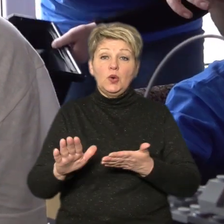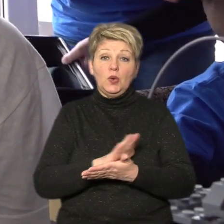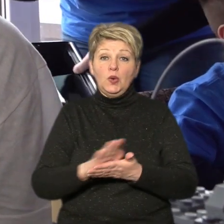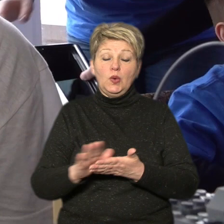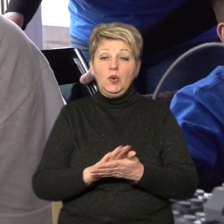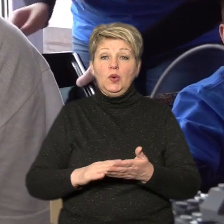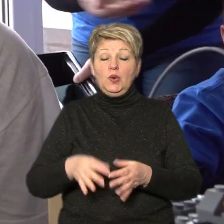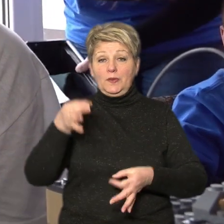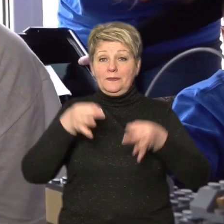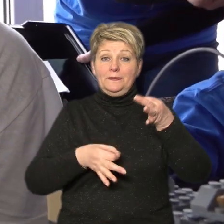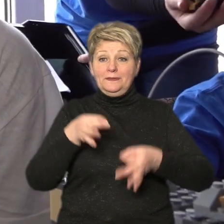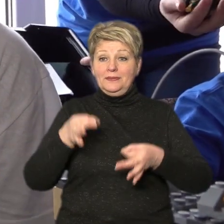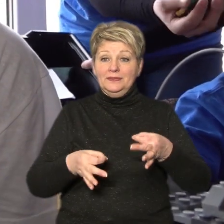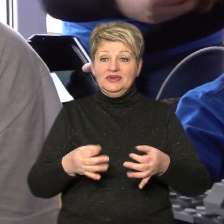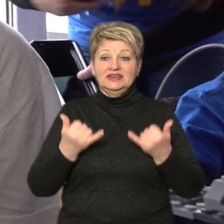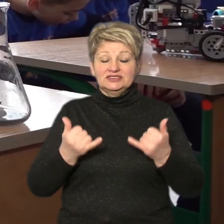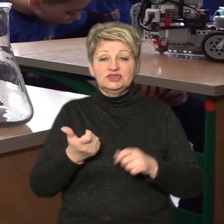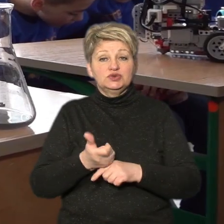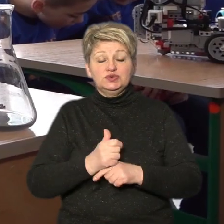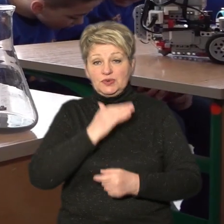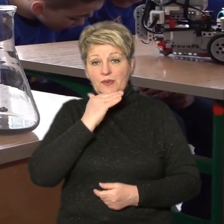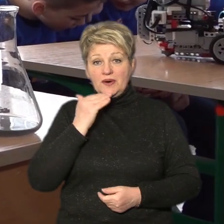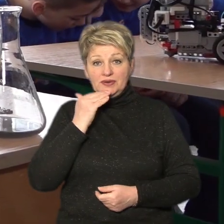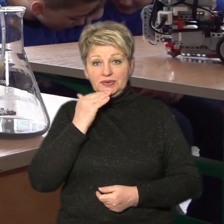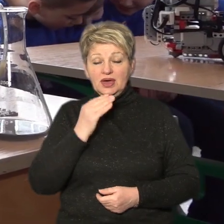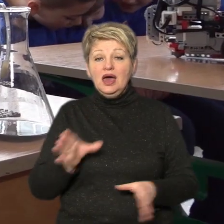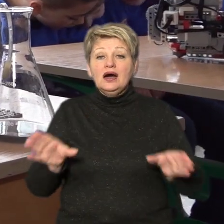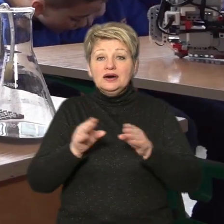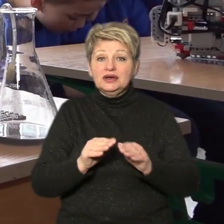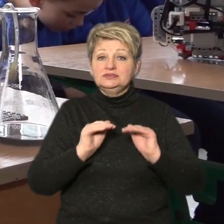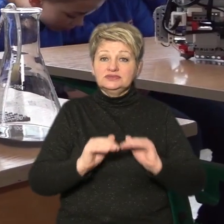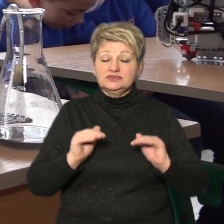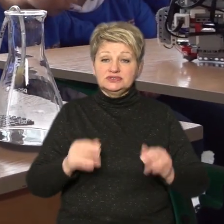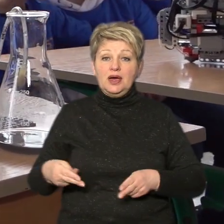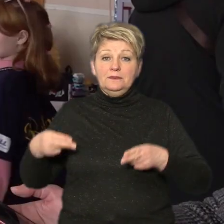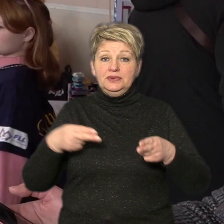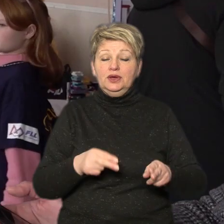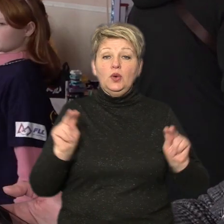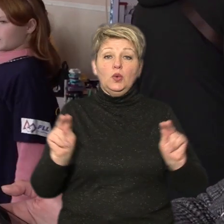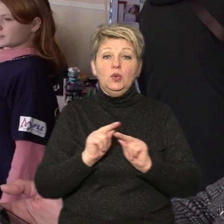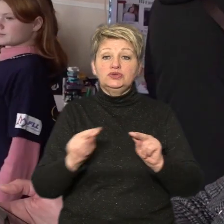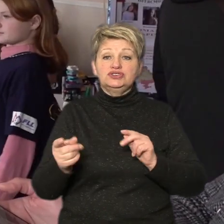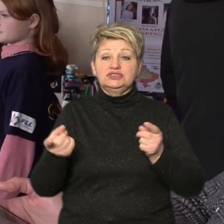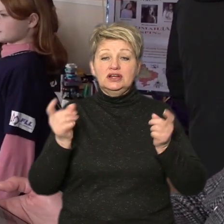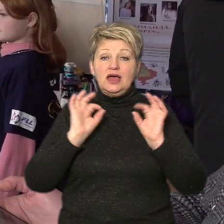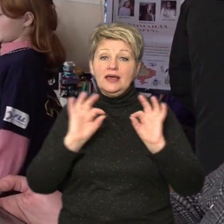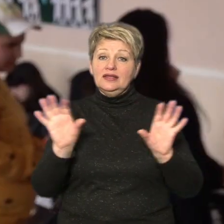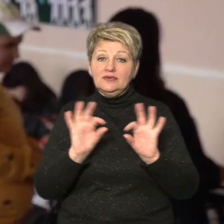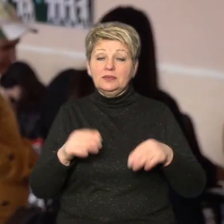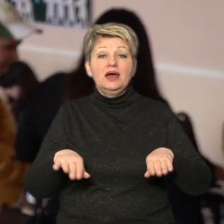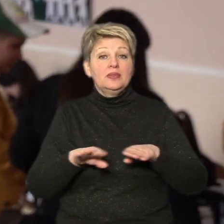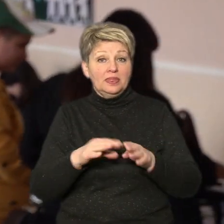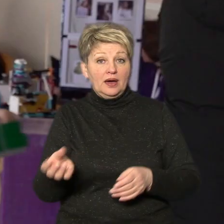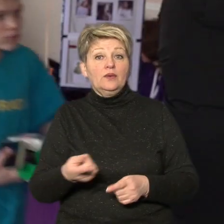навколишні середовища, а пластику зараз дуже багато. Разом з учнями на турнір приїхав вчитель інформатики Сергій Клименко. Каже, таке хобі